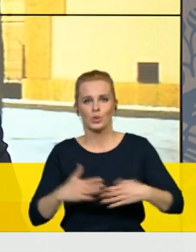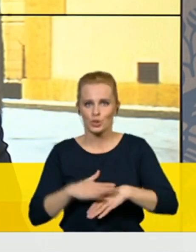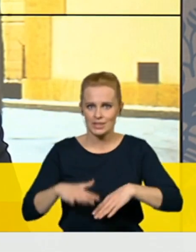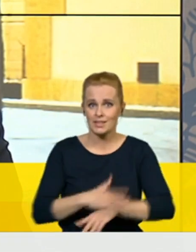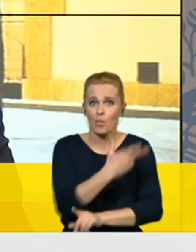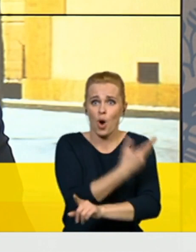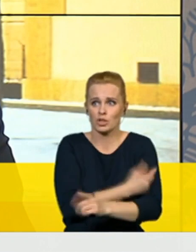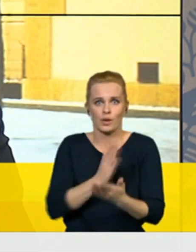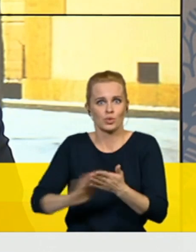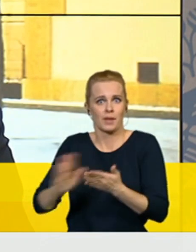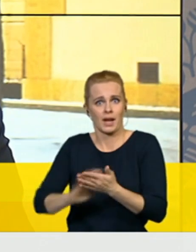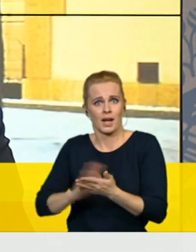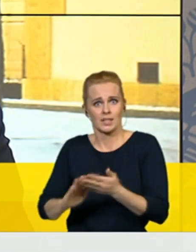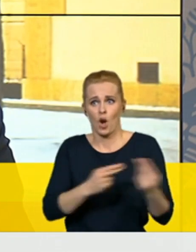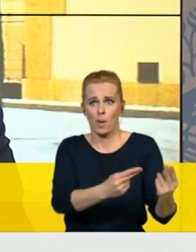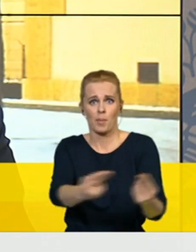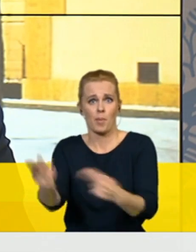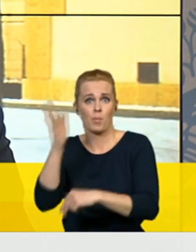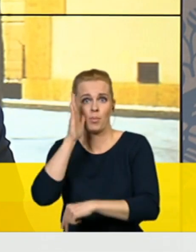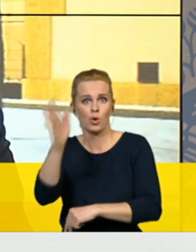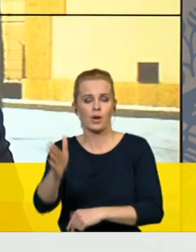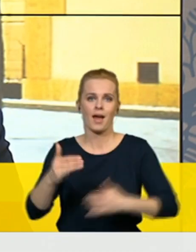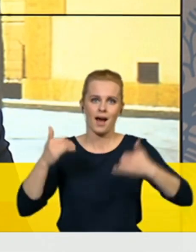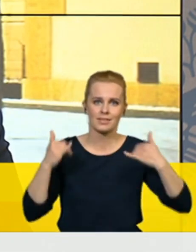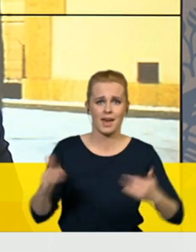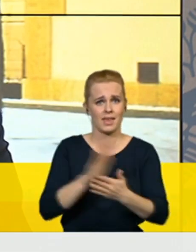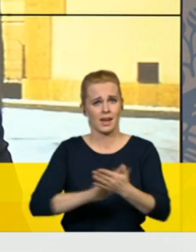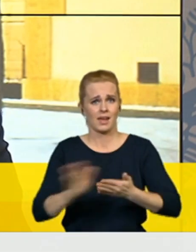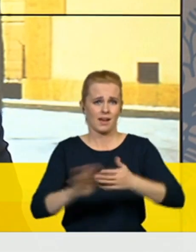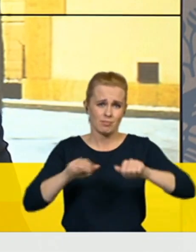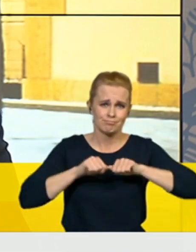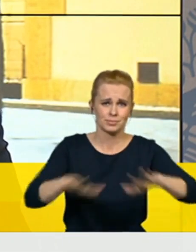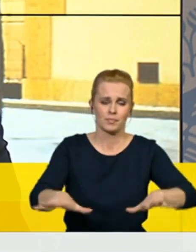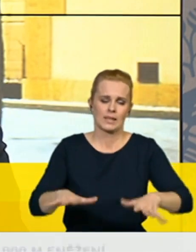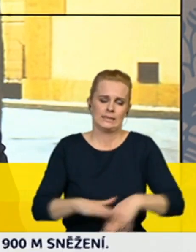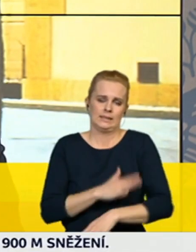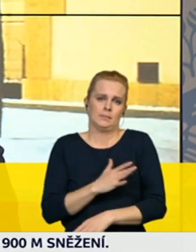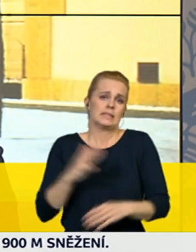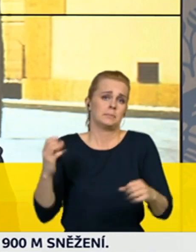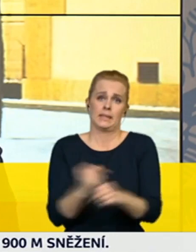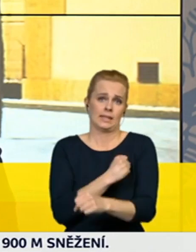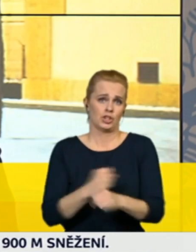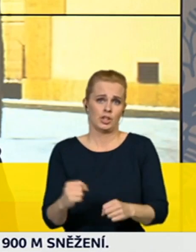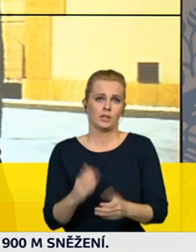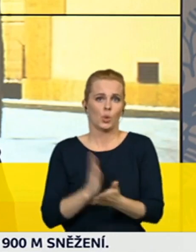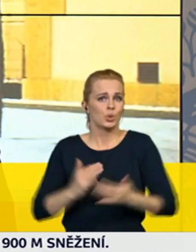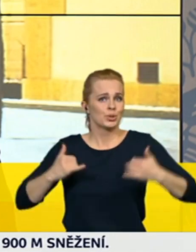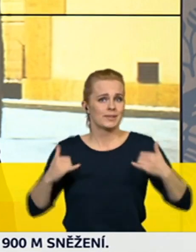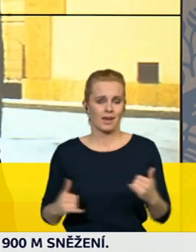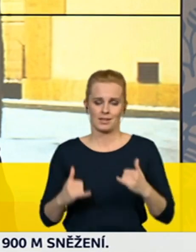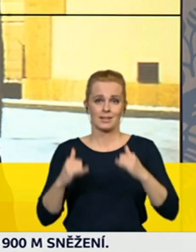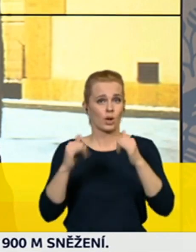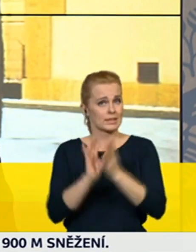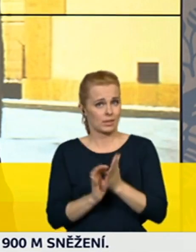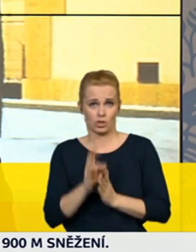toho očkování, tak by bylo smutné, kdyby došlo k nějakému nechtěnému karambolu. Ta situace už tak je složitá. Já věřím, že